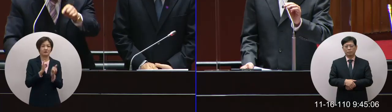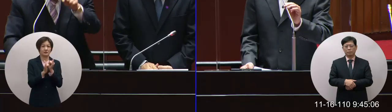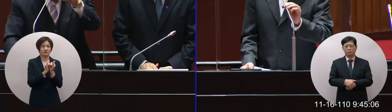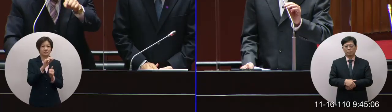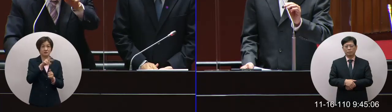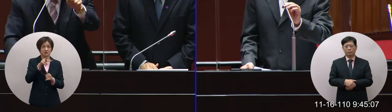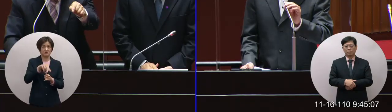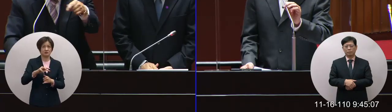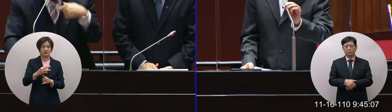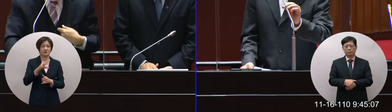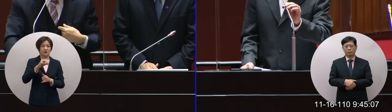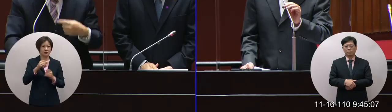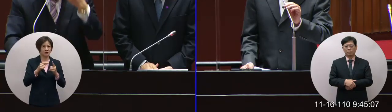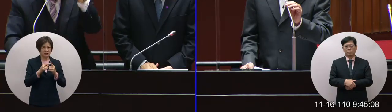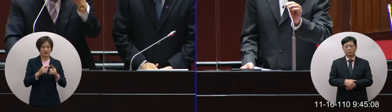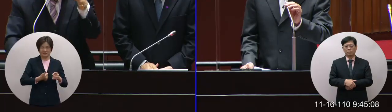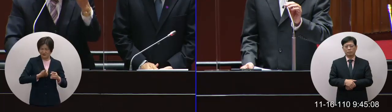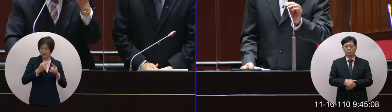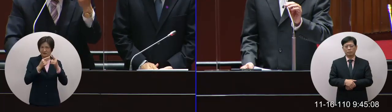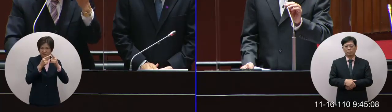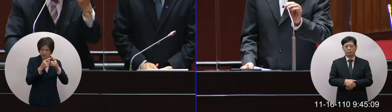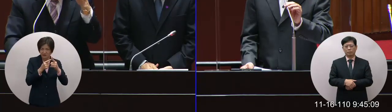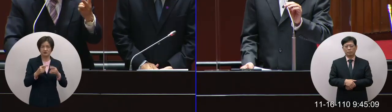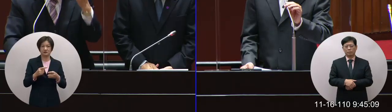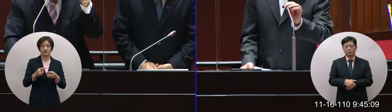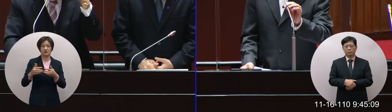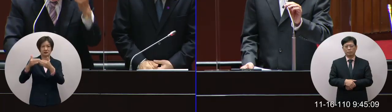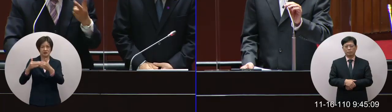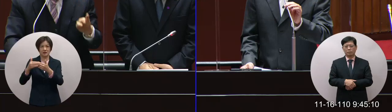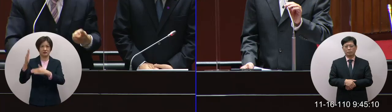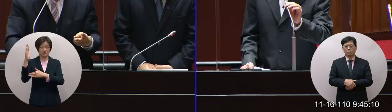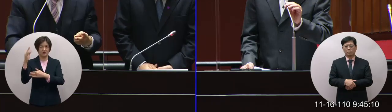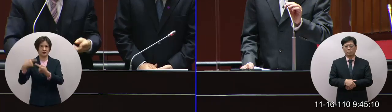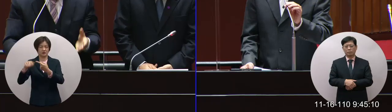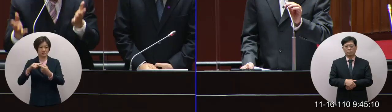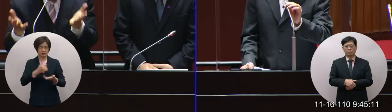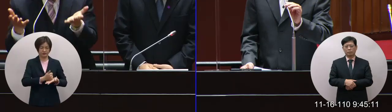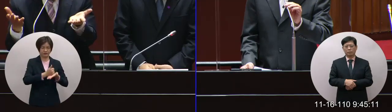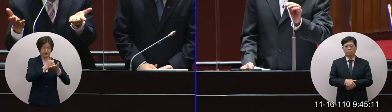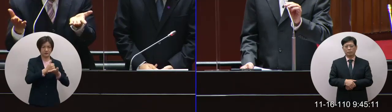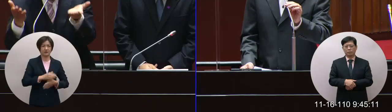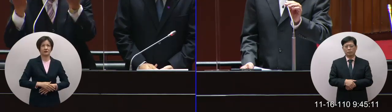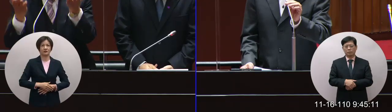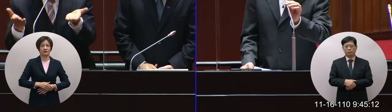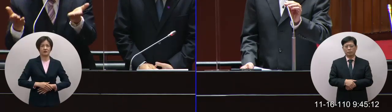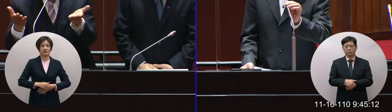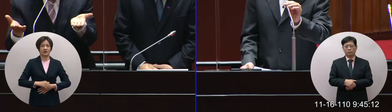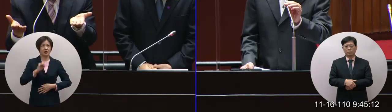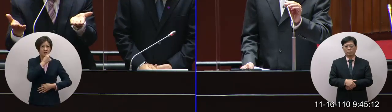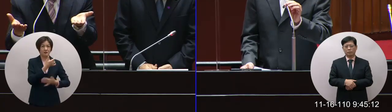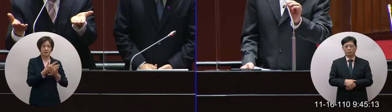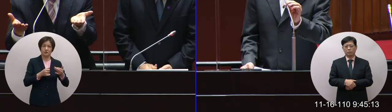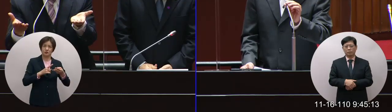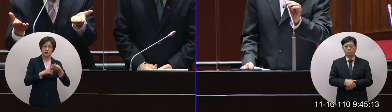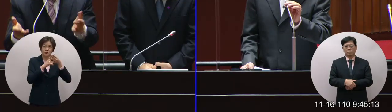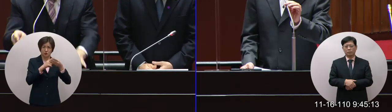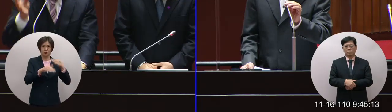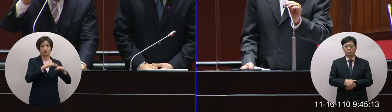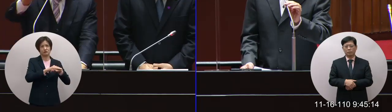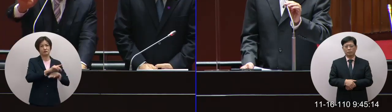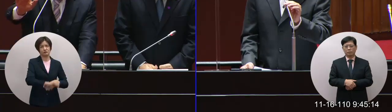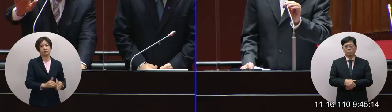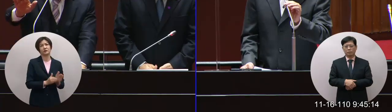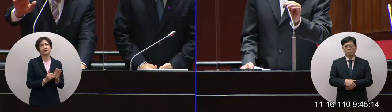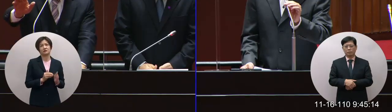讓請他尊重兩千三百萬人的意願台灣已經是一個民主成熟的國家